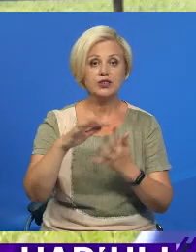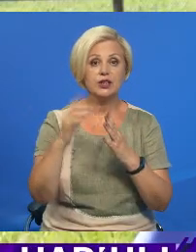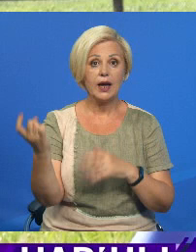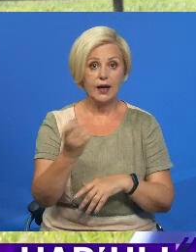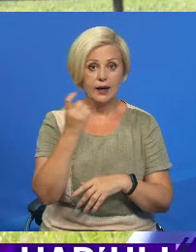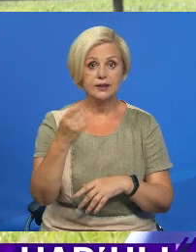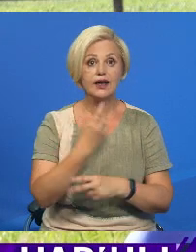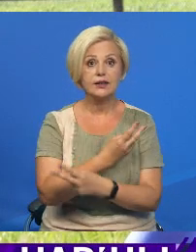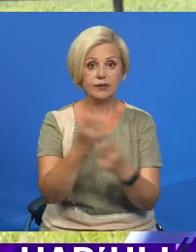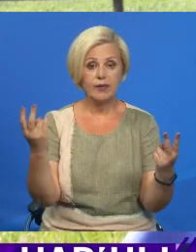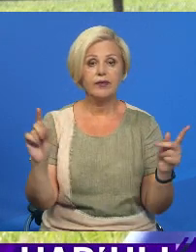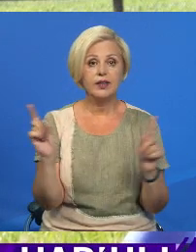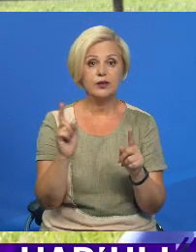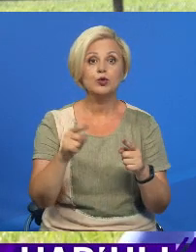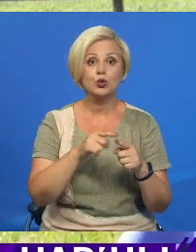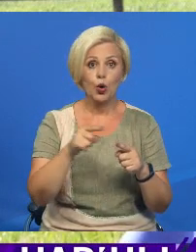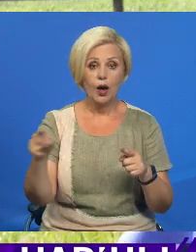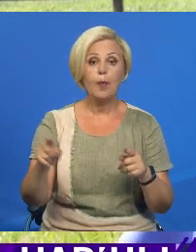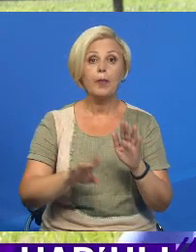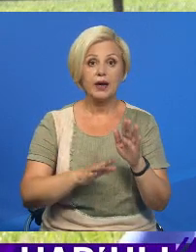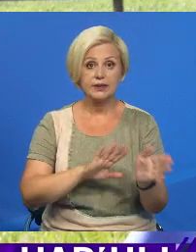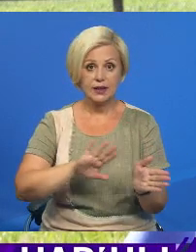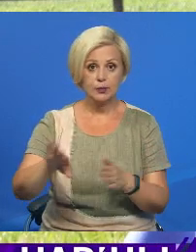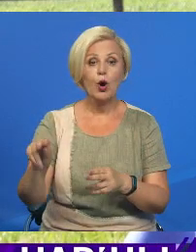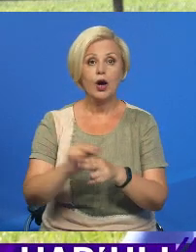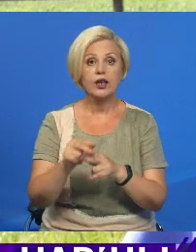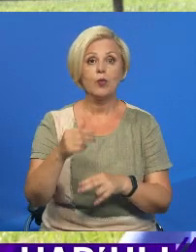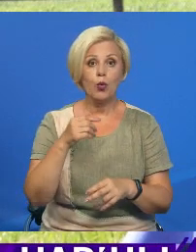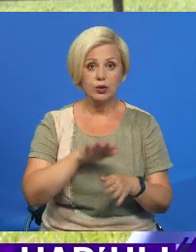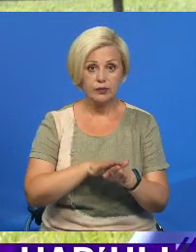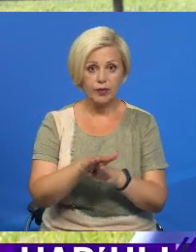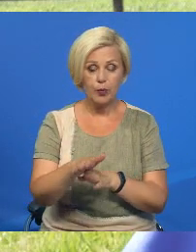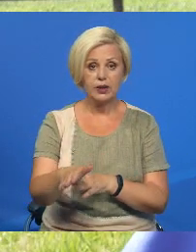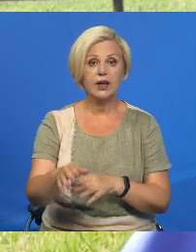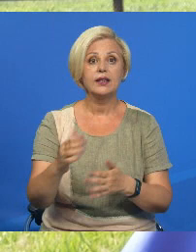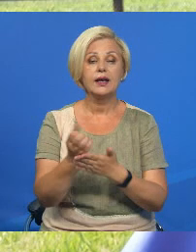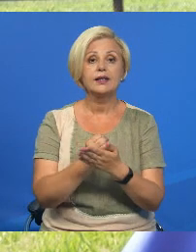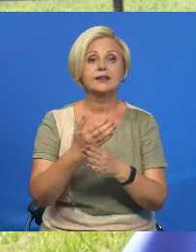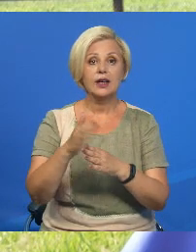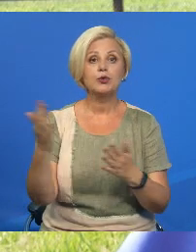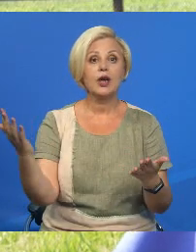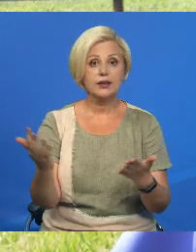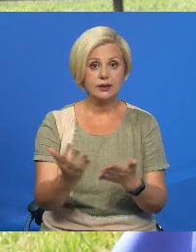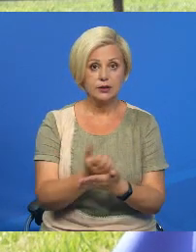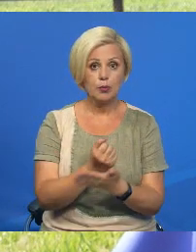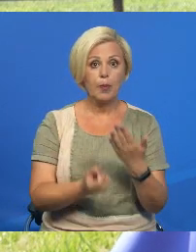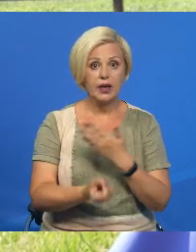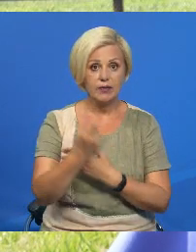процесс пошел. Ремонты идут, запчасти появились. И, в-то,